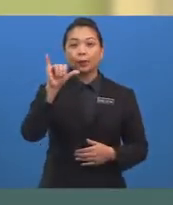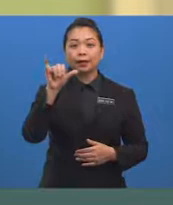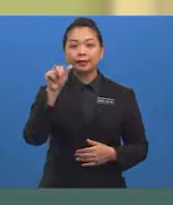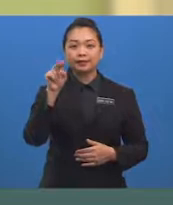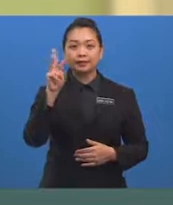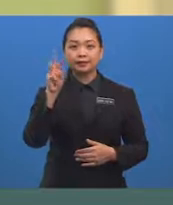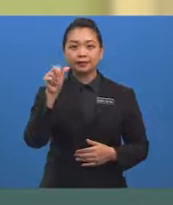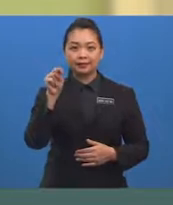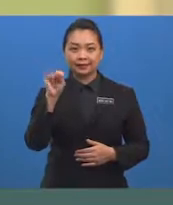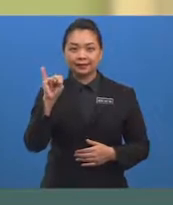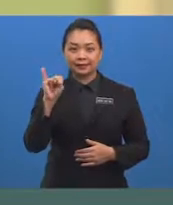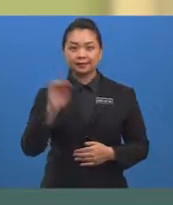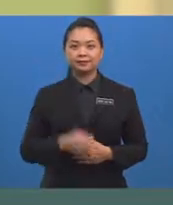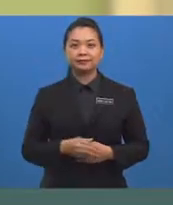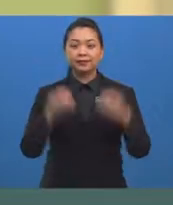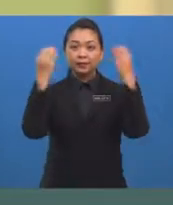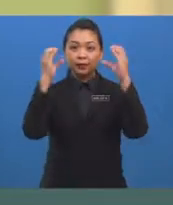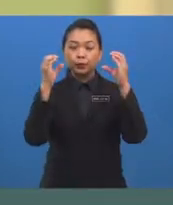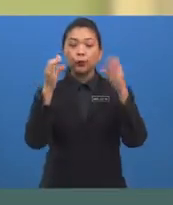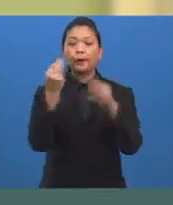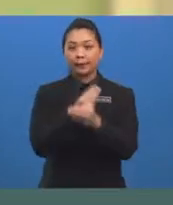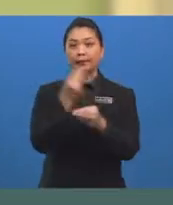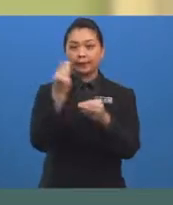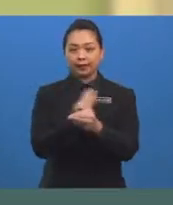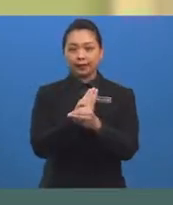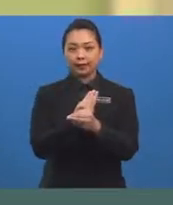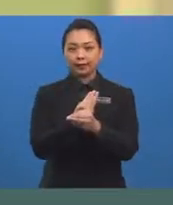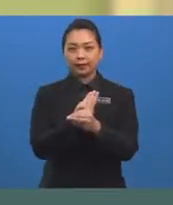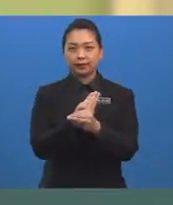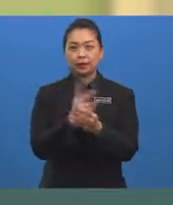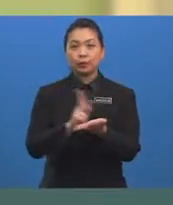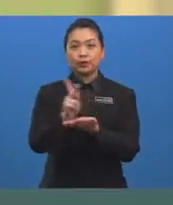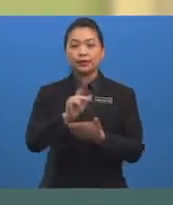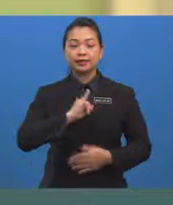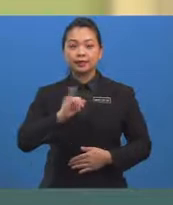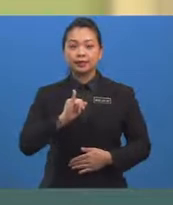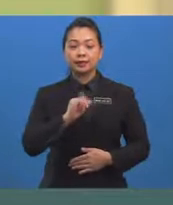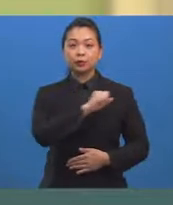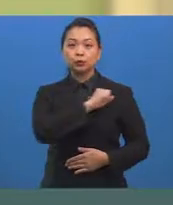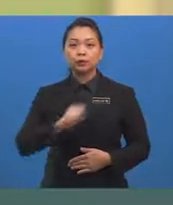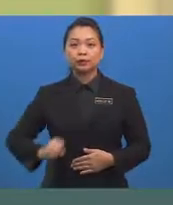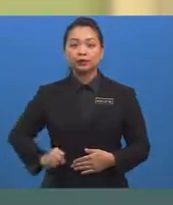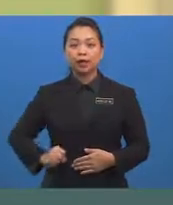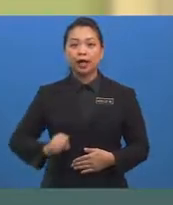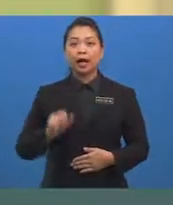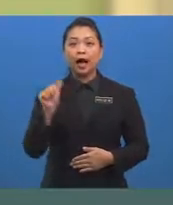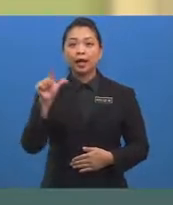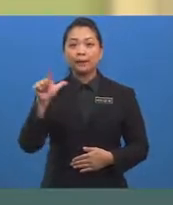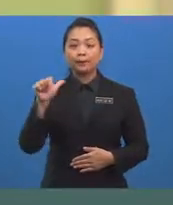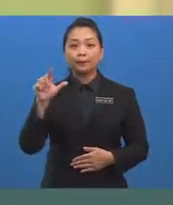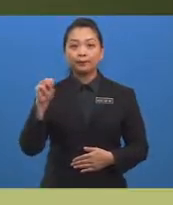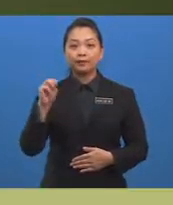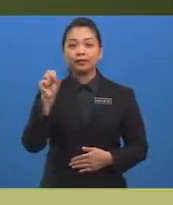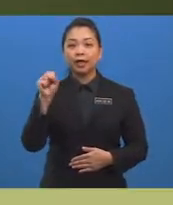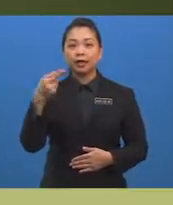Maharun. Cikgu merupakan guru matematik di Kolej Islam Sultan Alam Shah, Kelang, Selangor.